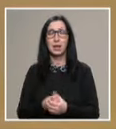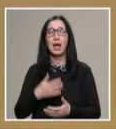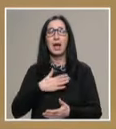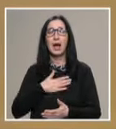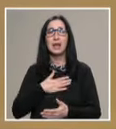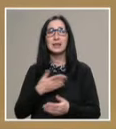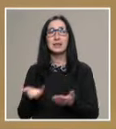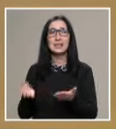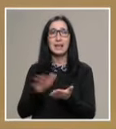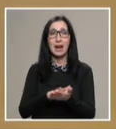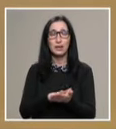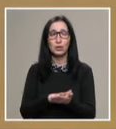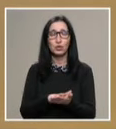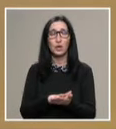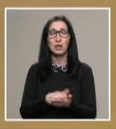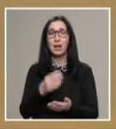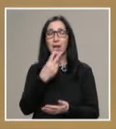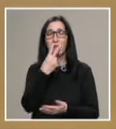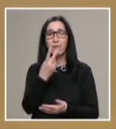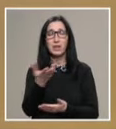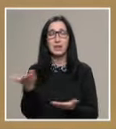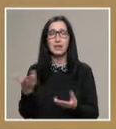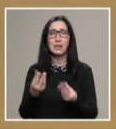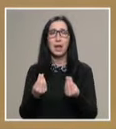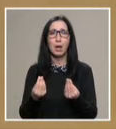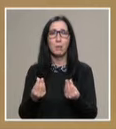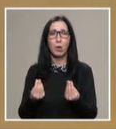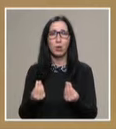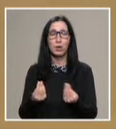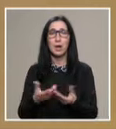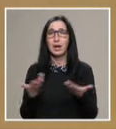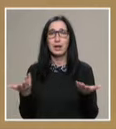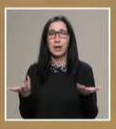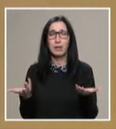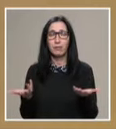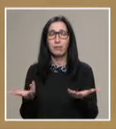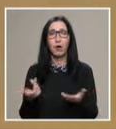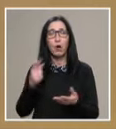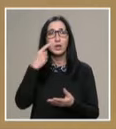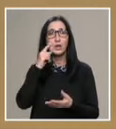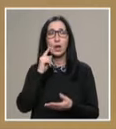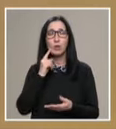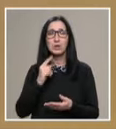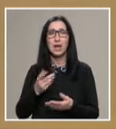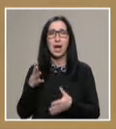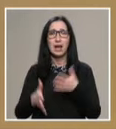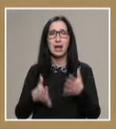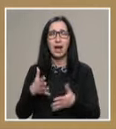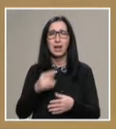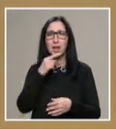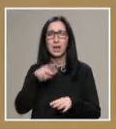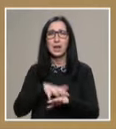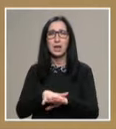А страничката види се е мокра. Какво? Сълза, кал,